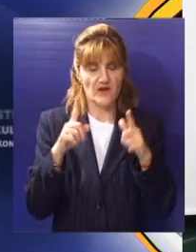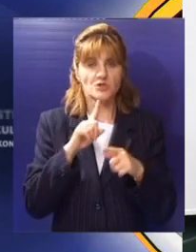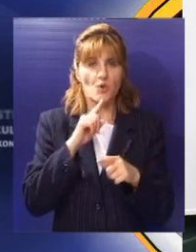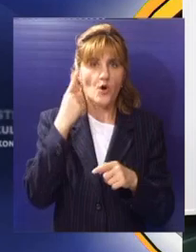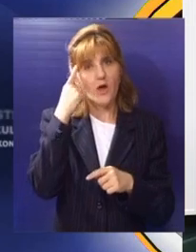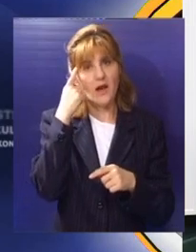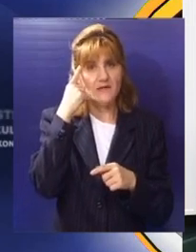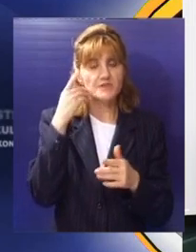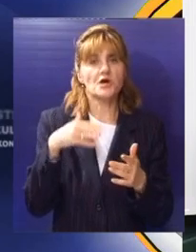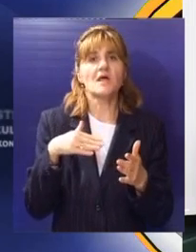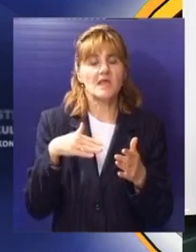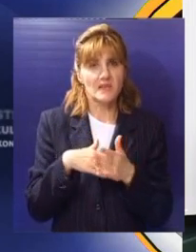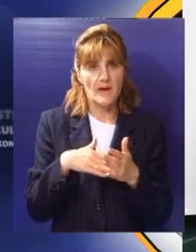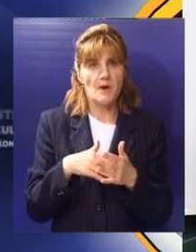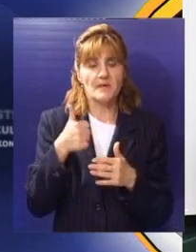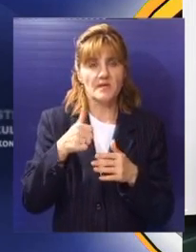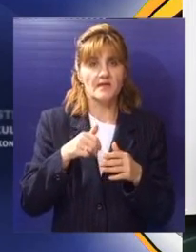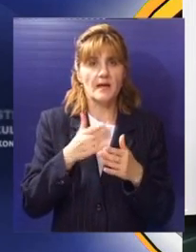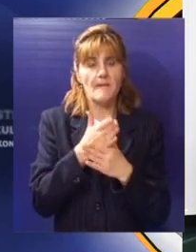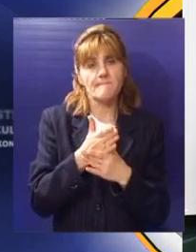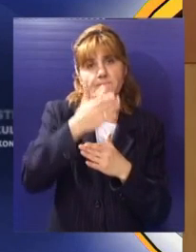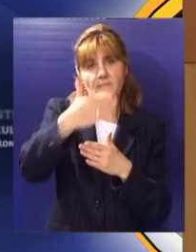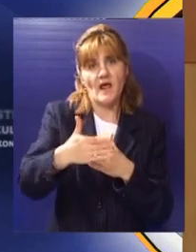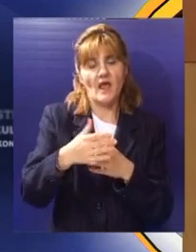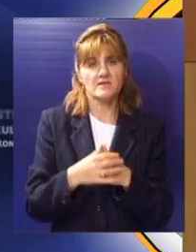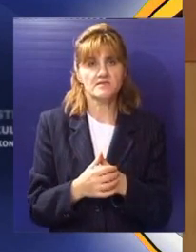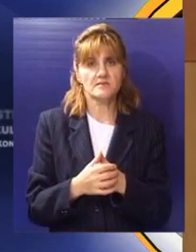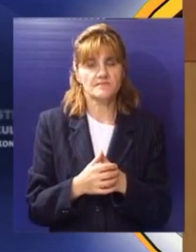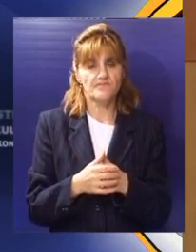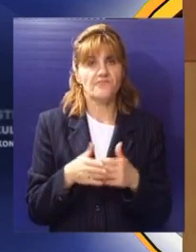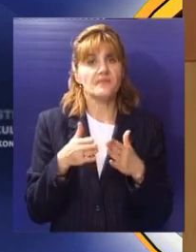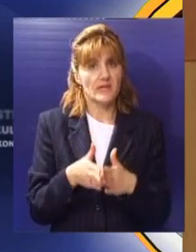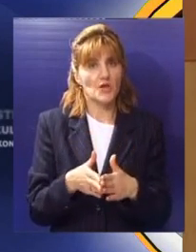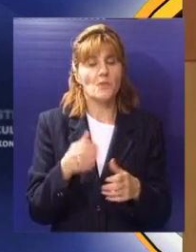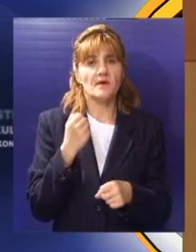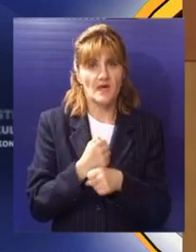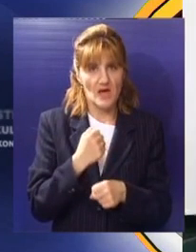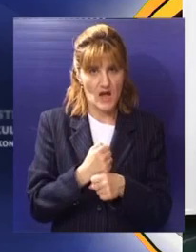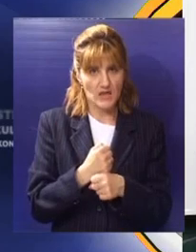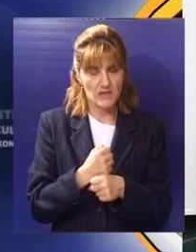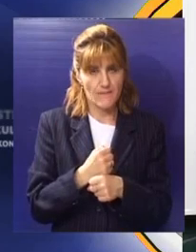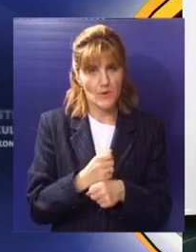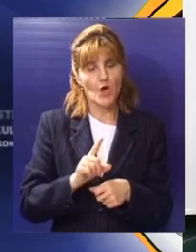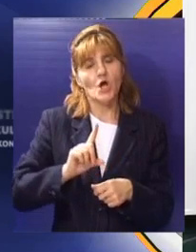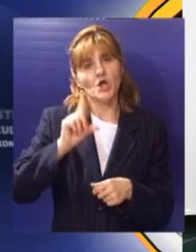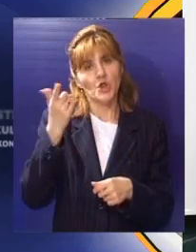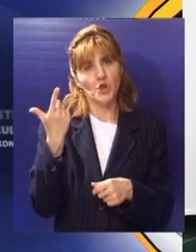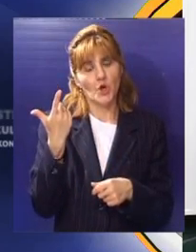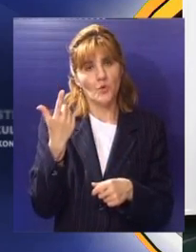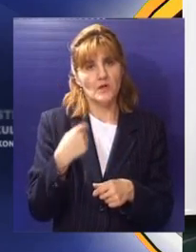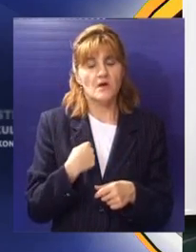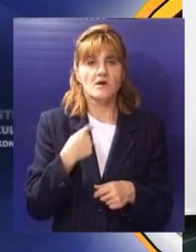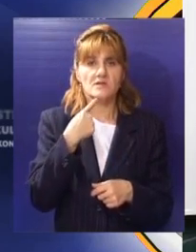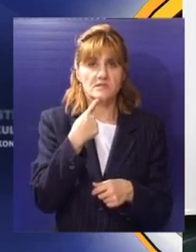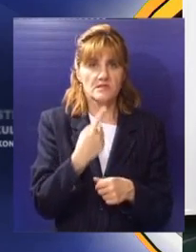razmišljamo trebao bi biti praktično jedan prelazni period. I na tome i sada radimo, a drugi akcenat